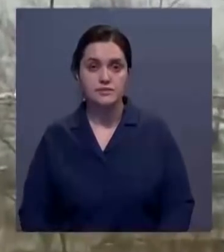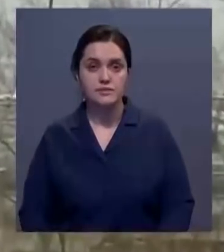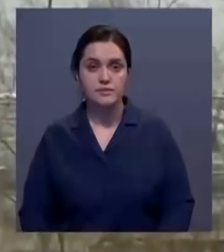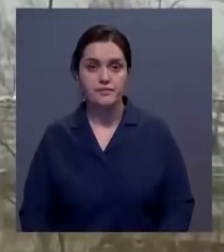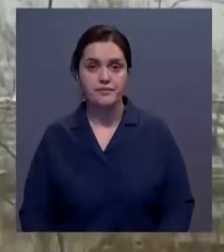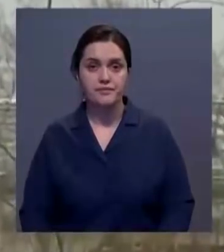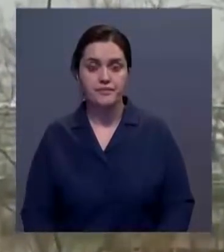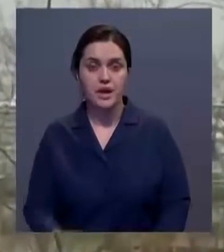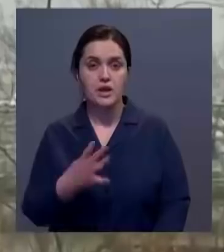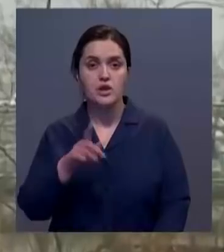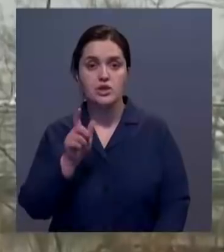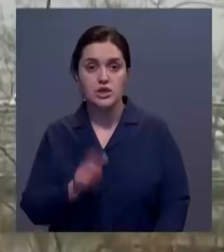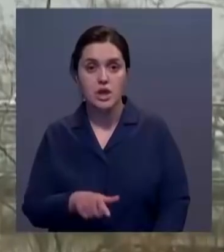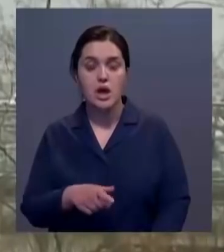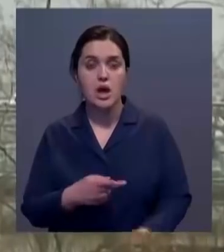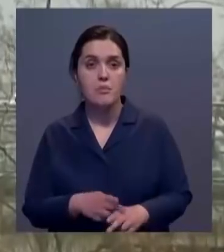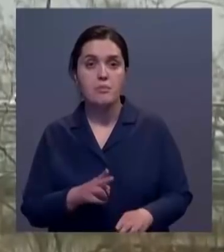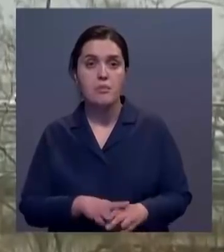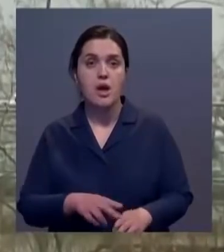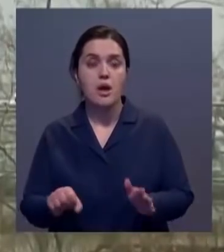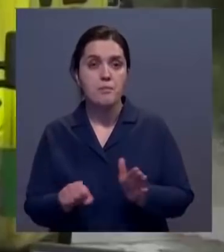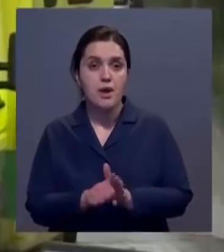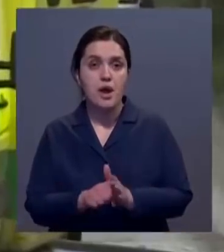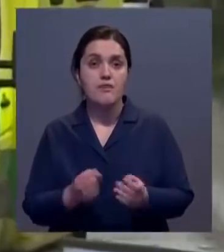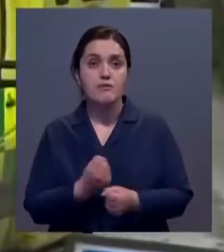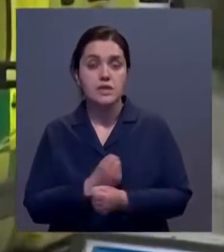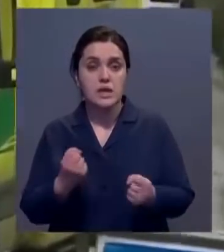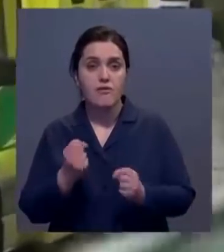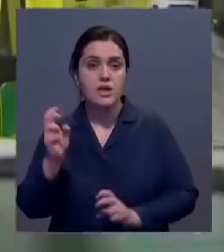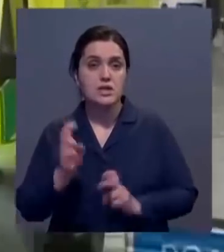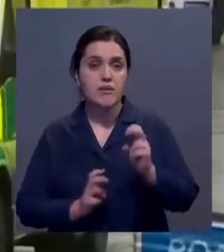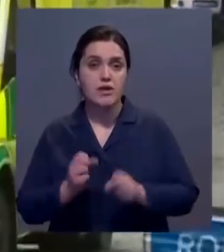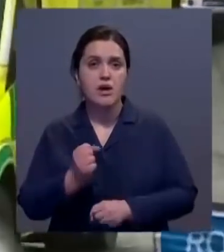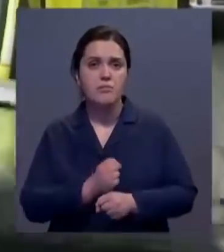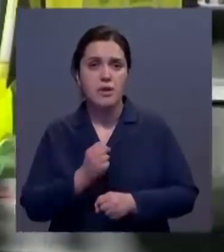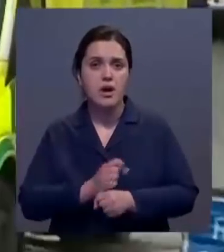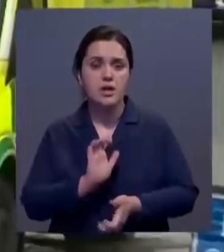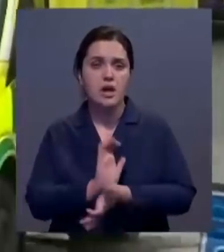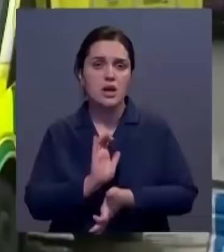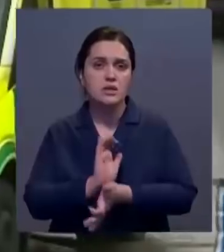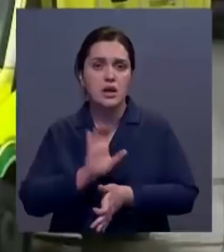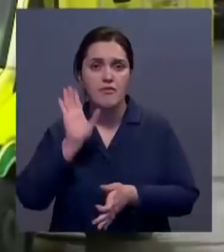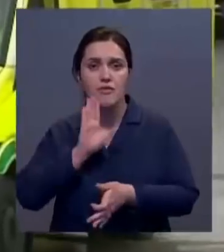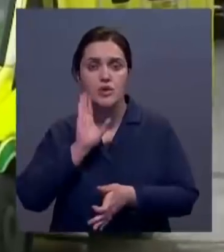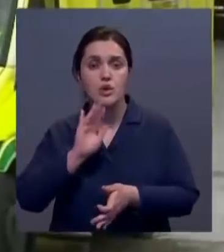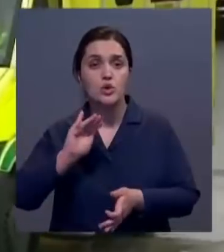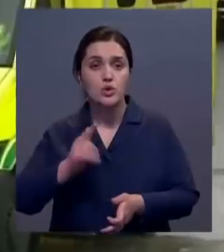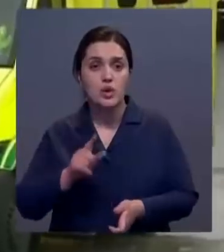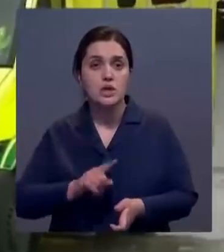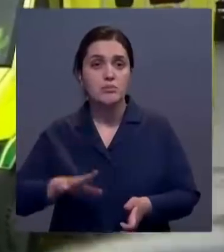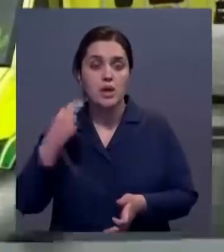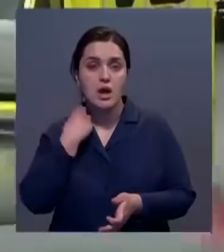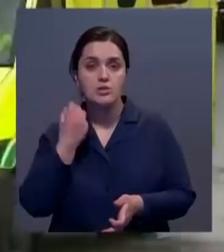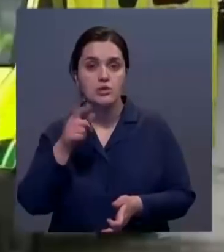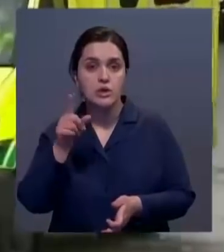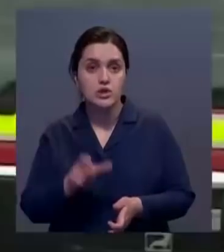По меньшей мере, 4 человека погибли в результате взрыва на заводе по переработке сточных вод на юго-западе Англии. Еще один человек